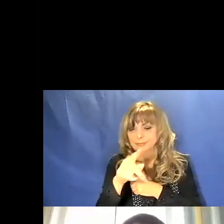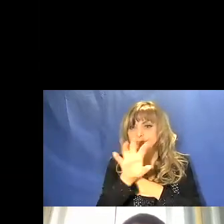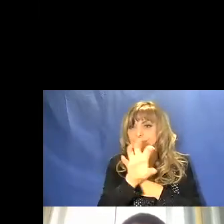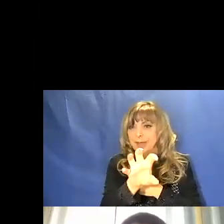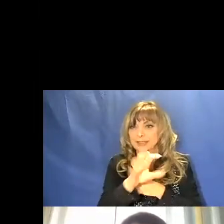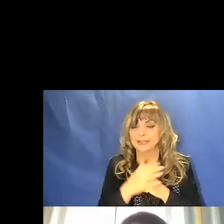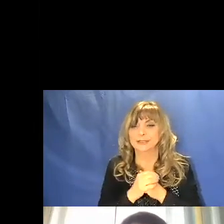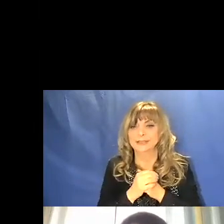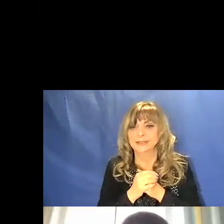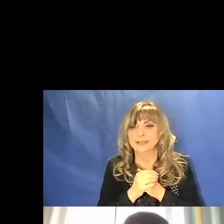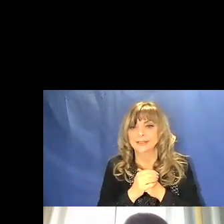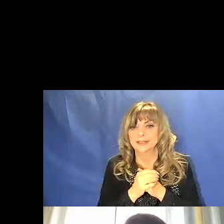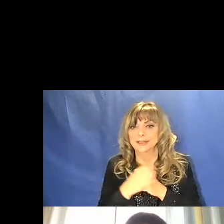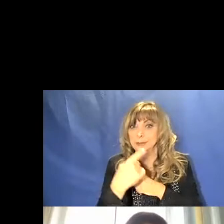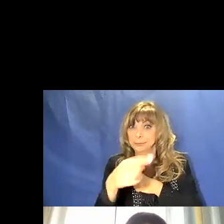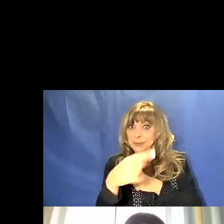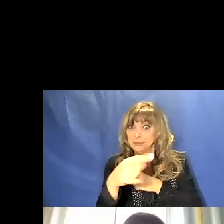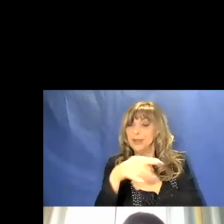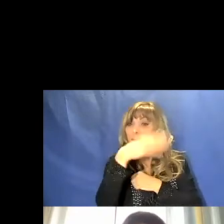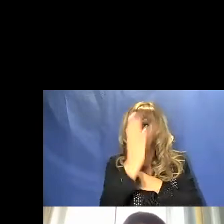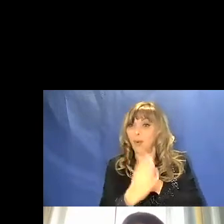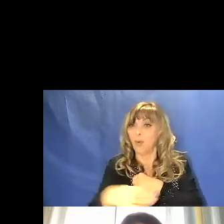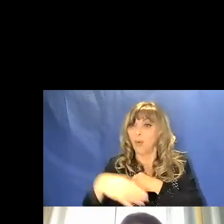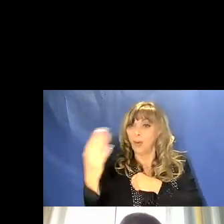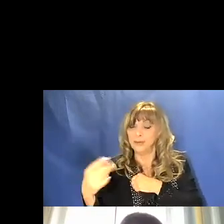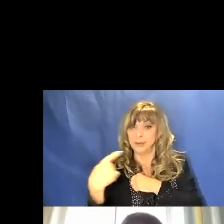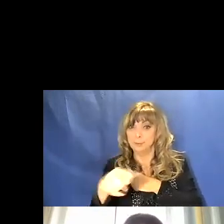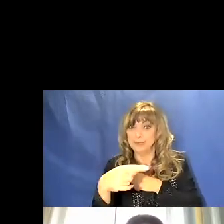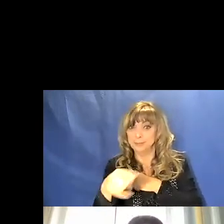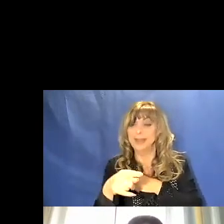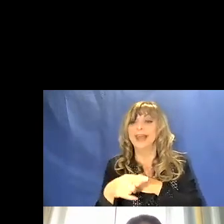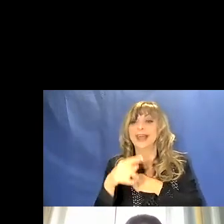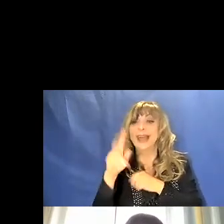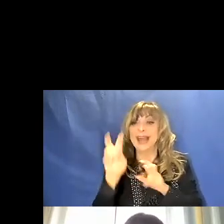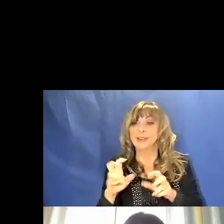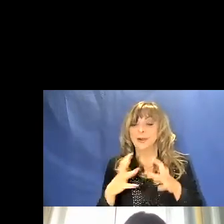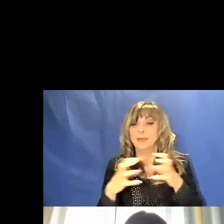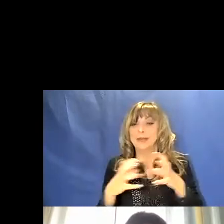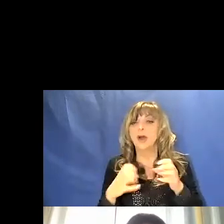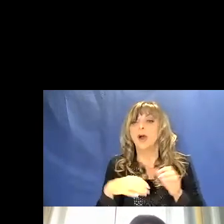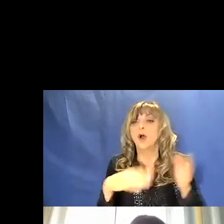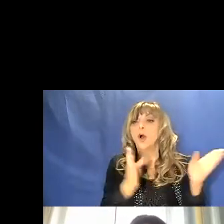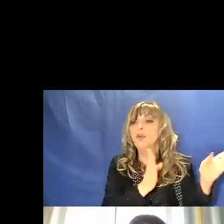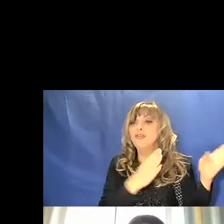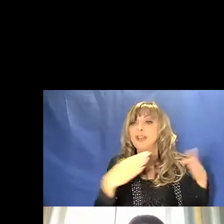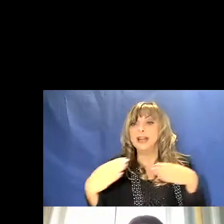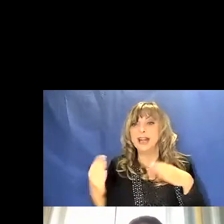E quindi, ecco cosa sono le onde elettromagnetiche. Sono oscillazioni